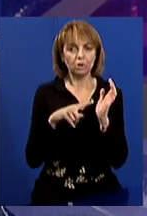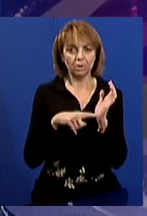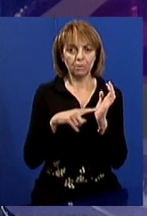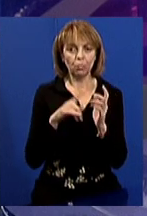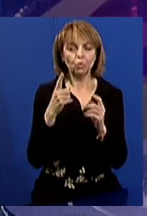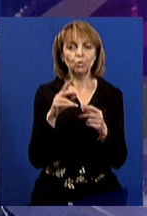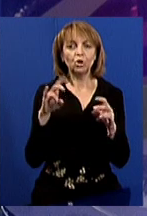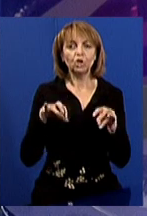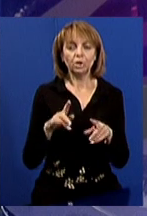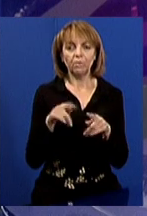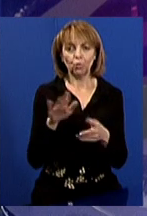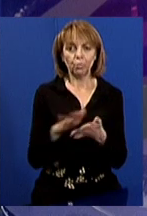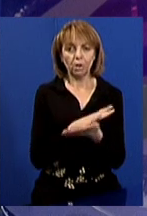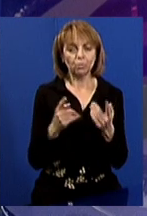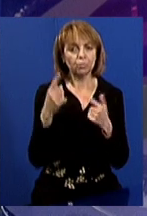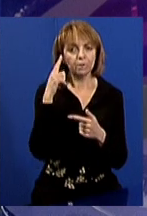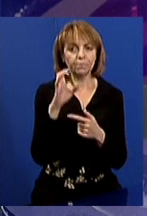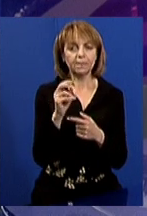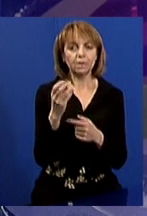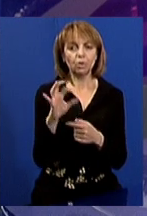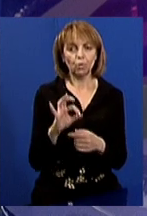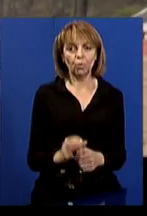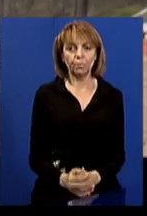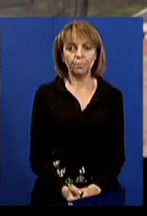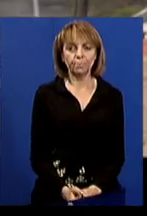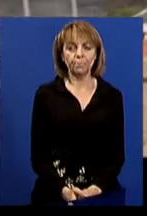мерії вирішили прибрати його, дізнавала Світлана Стеценко.